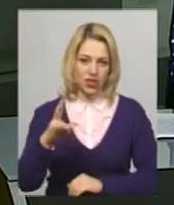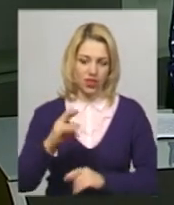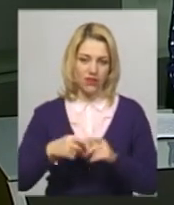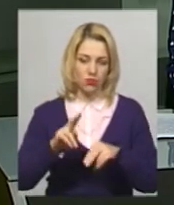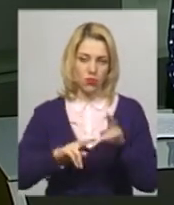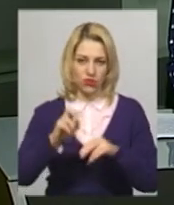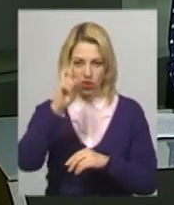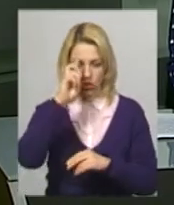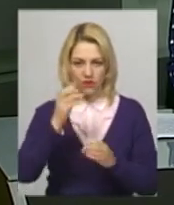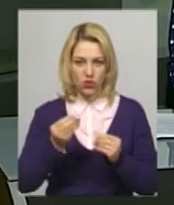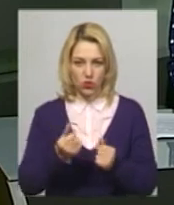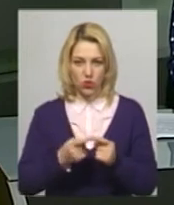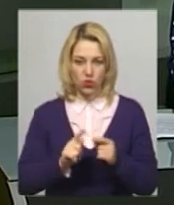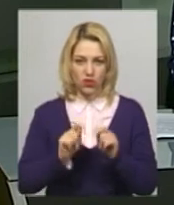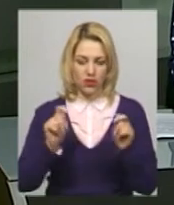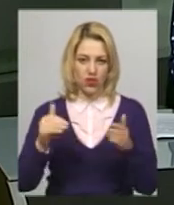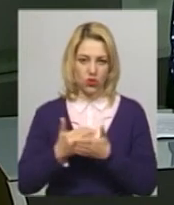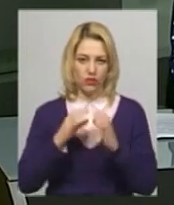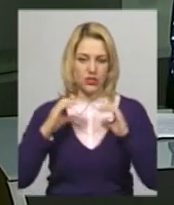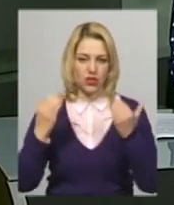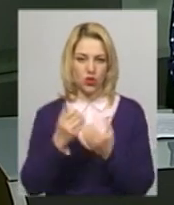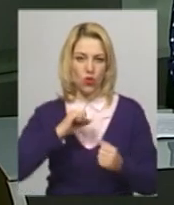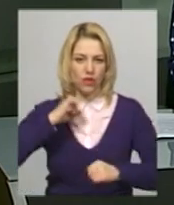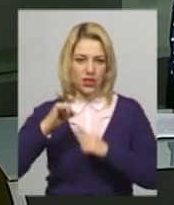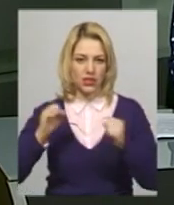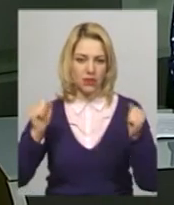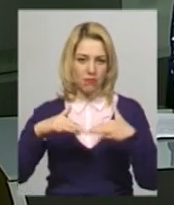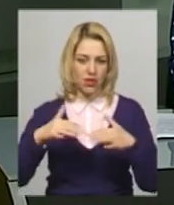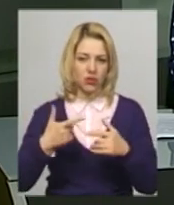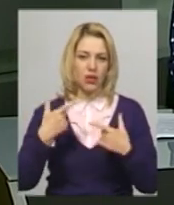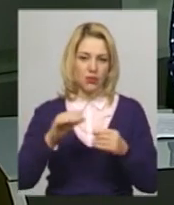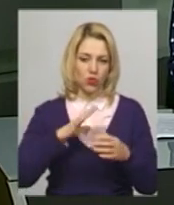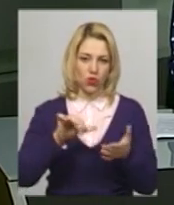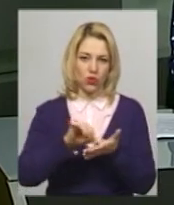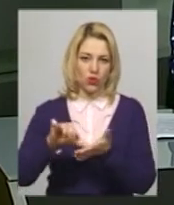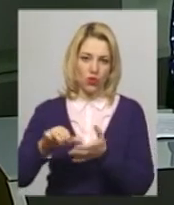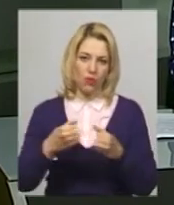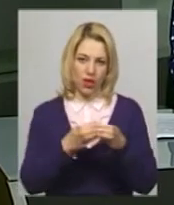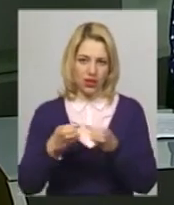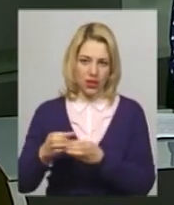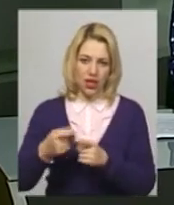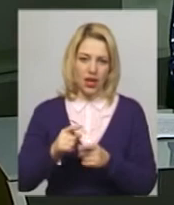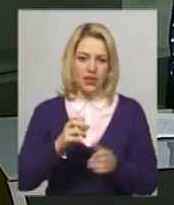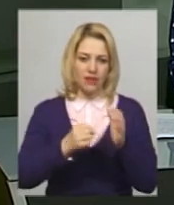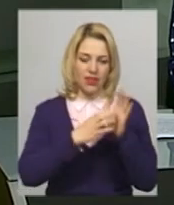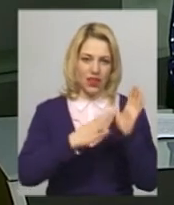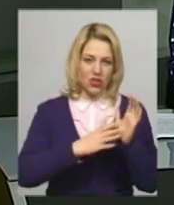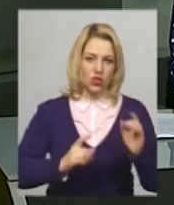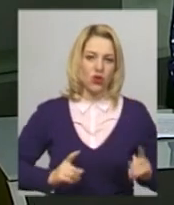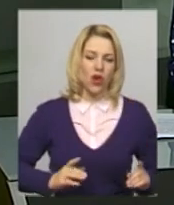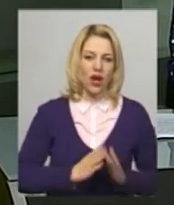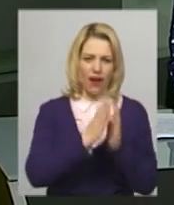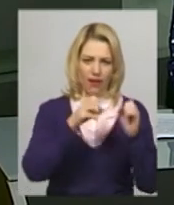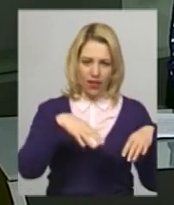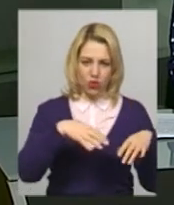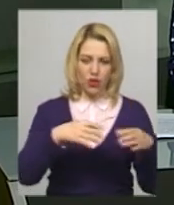за державні кошти. Відкрили новий стадіон товариським матчем, у якому взяли участь команди 19-ї ракетної бригади, обласної державної фіскальної